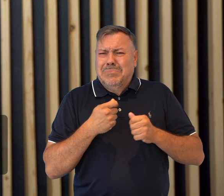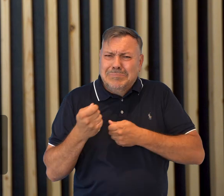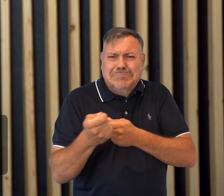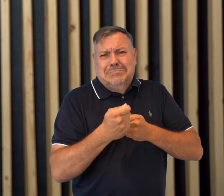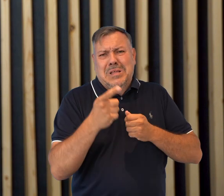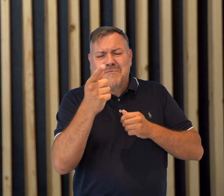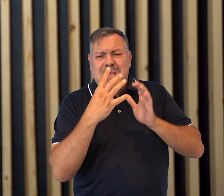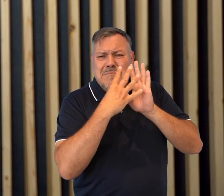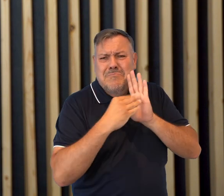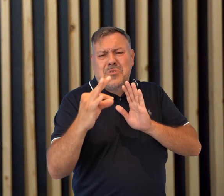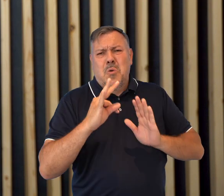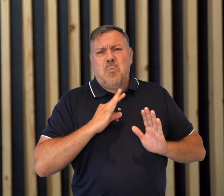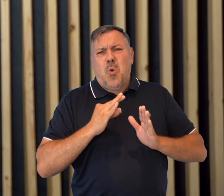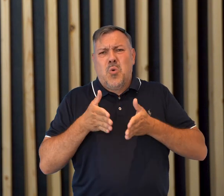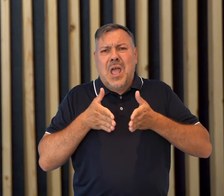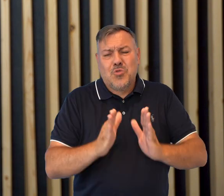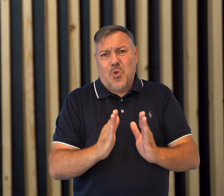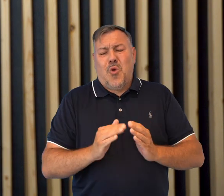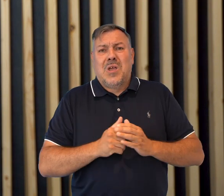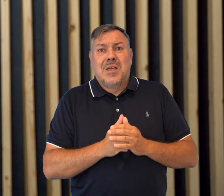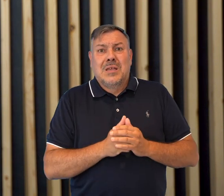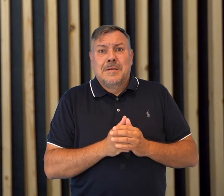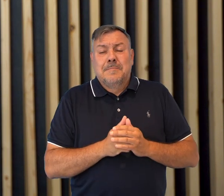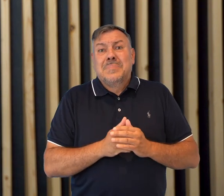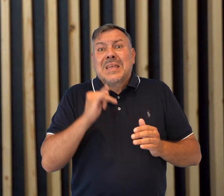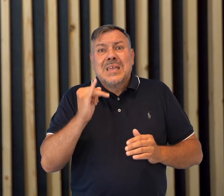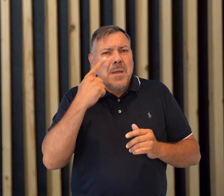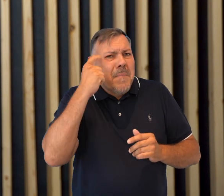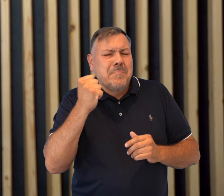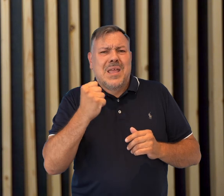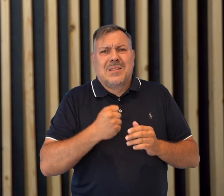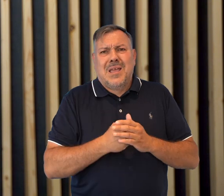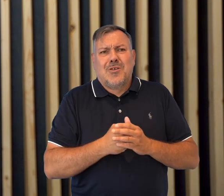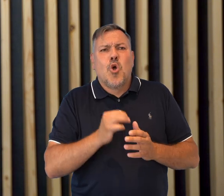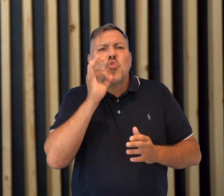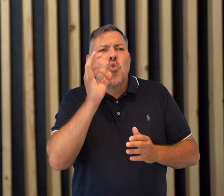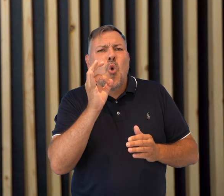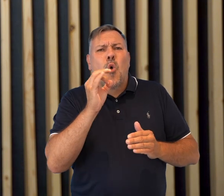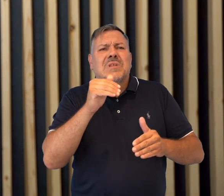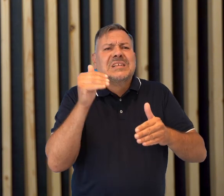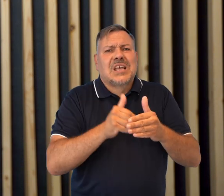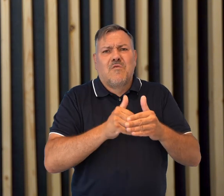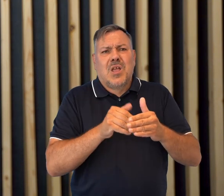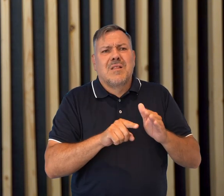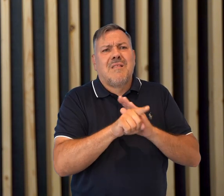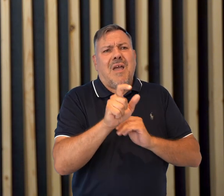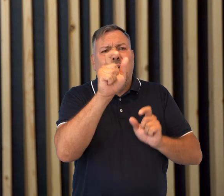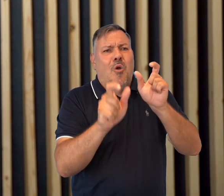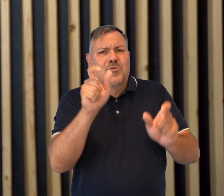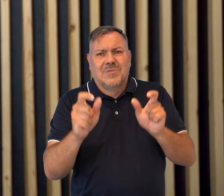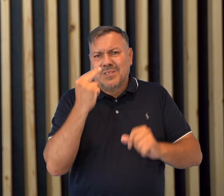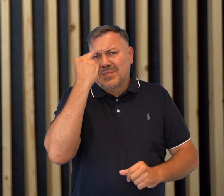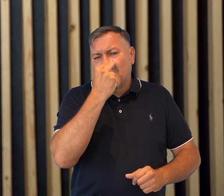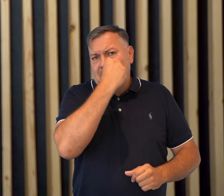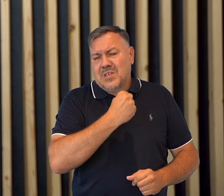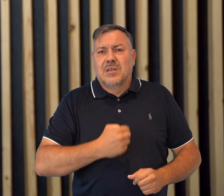Państwa do tego, żeby podążać taką samą drogą, co ja i pamiętać o tym dobrym zachowaniu wobec osób z